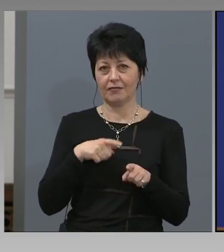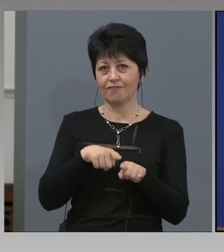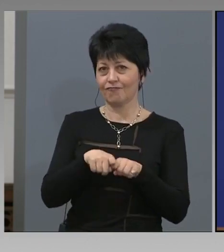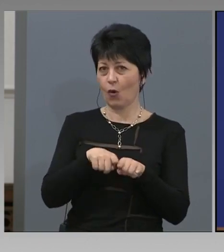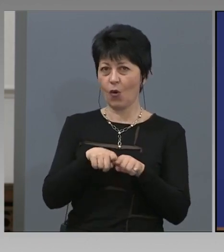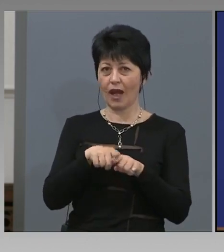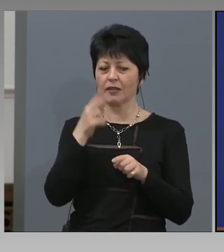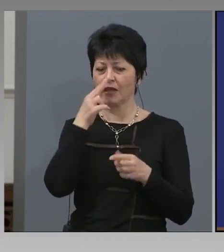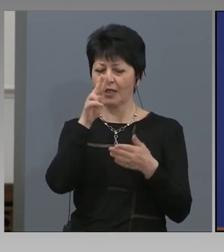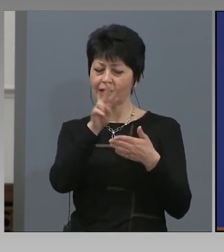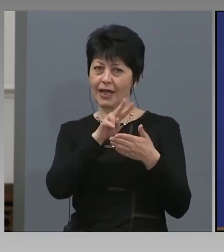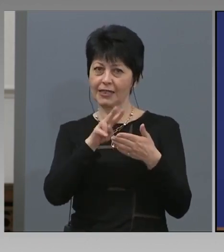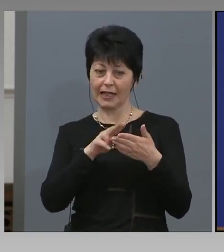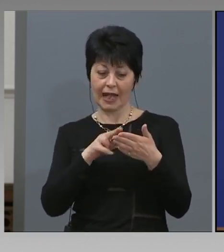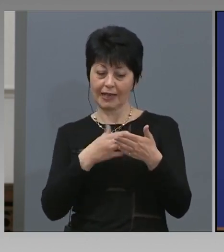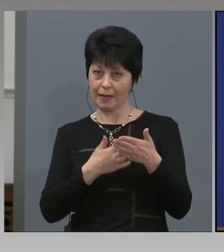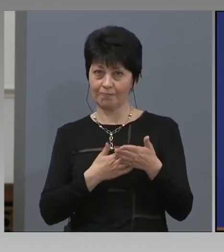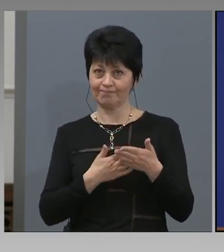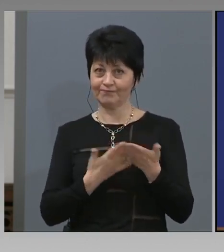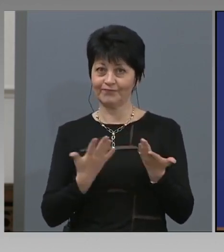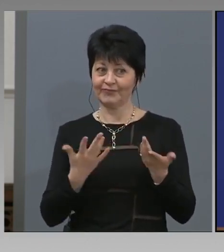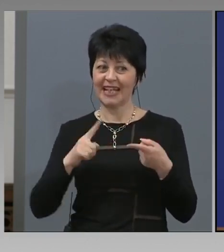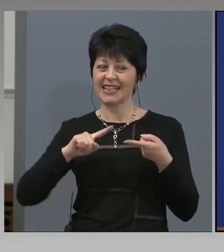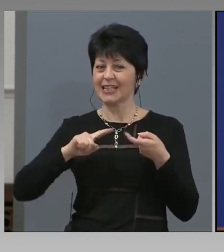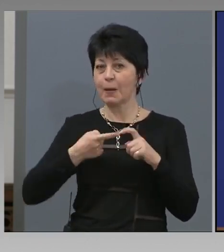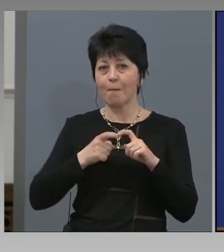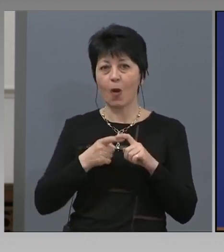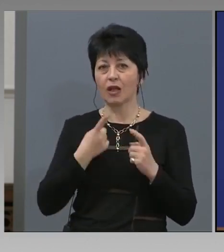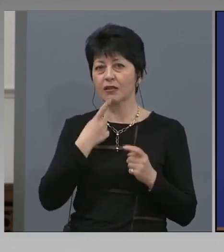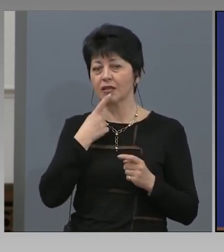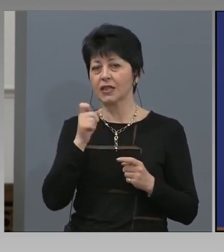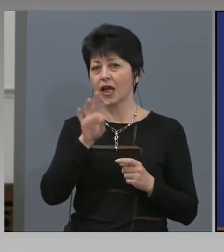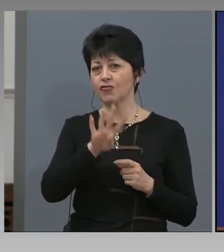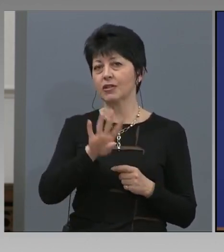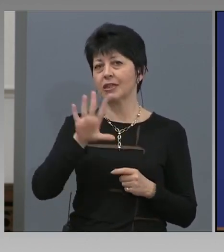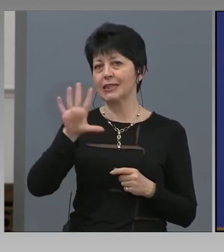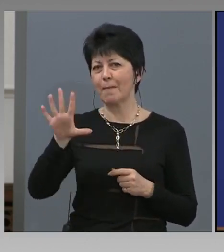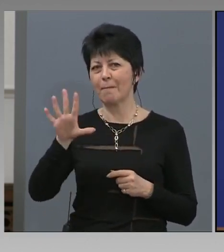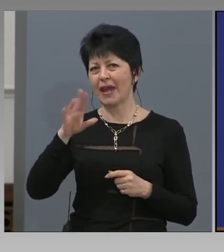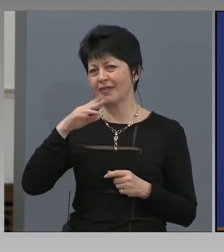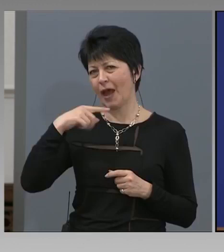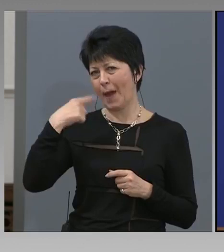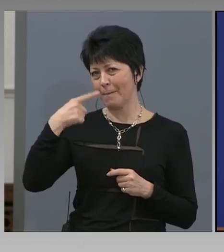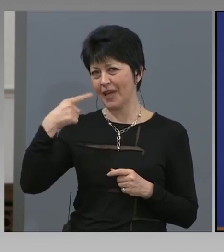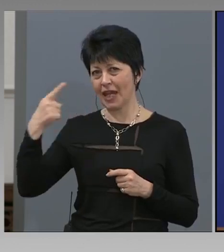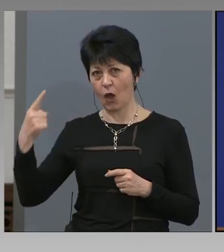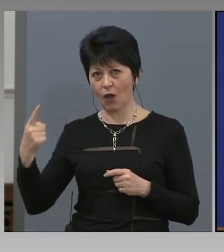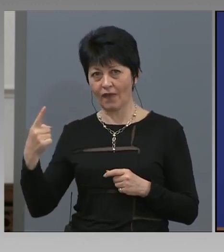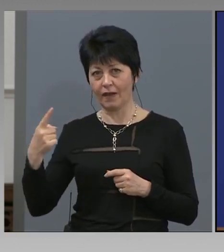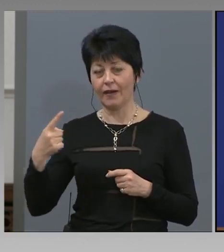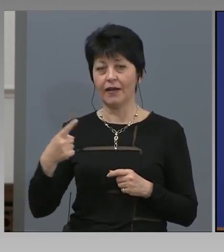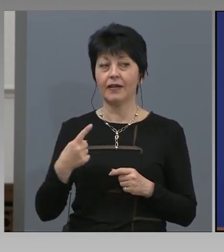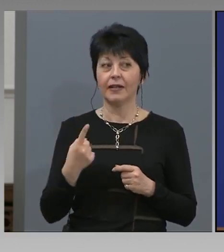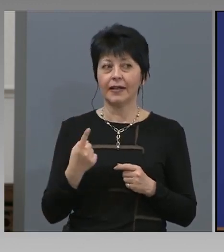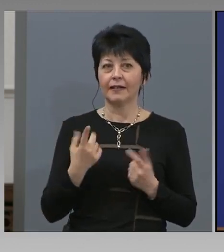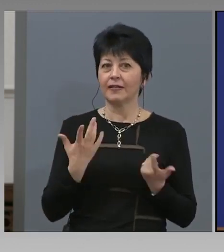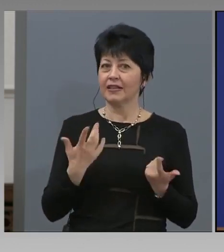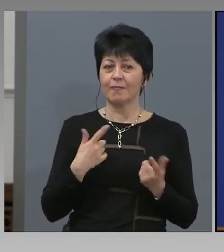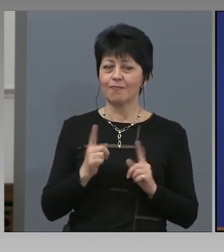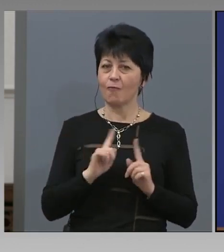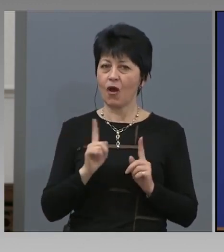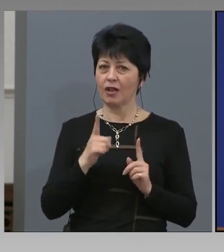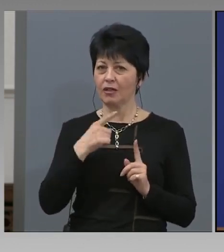казус, защото не съм спорят за едни 45 милиона. Едите казват, че им се дължат, другите не. Не мога да бъда